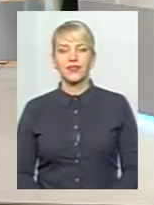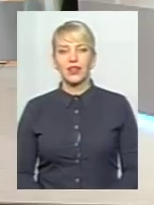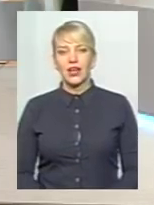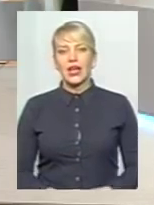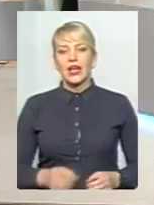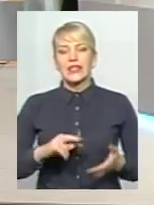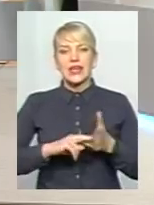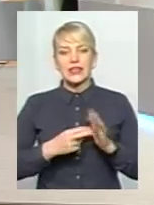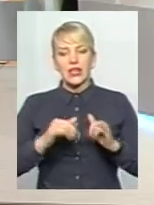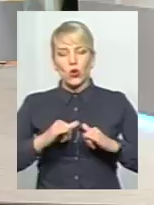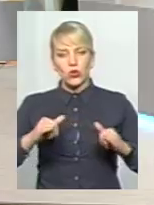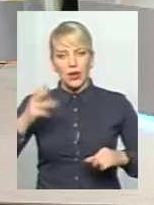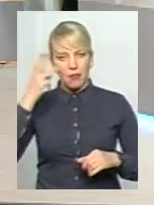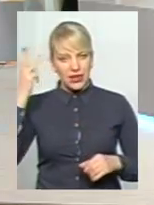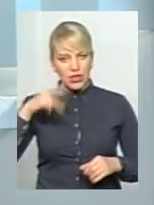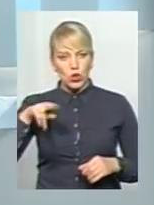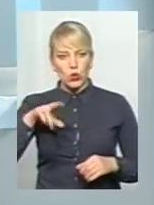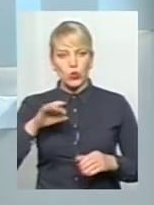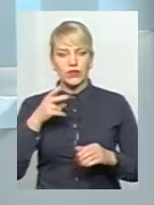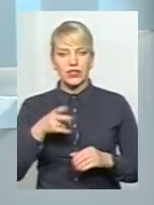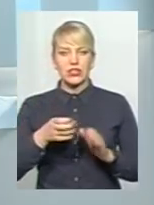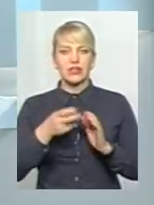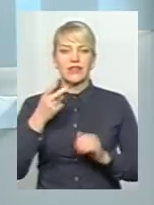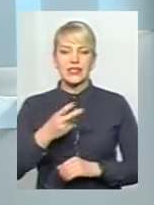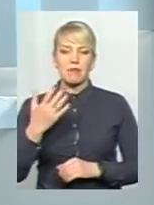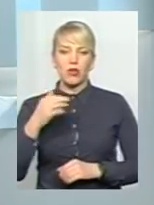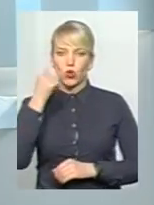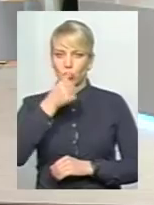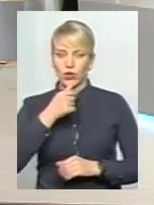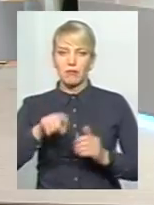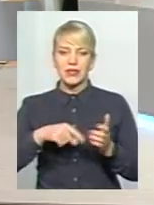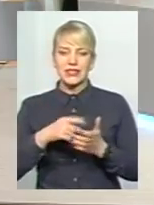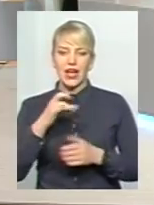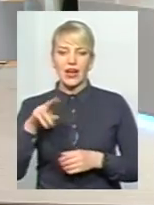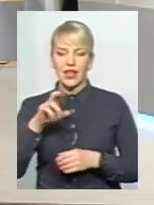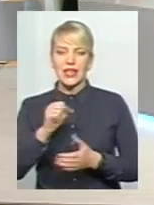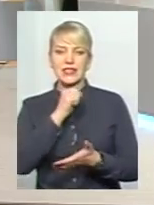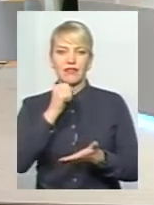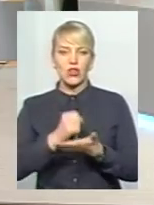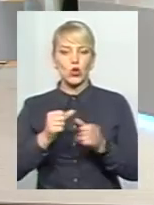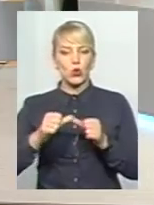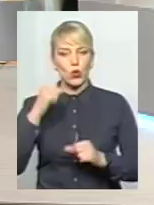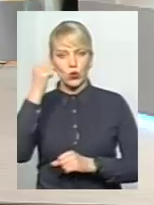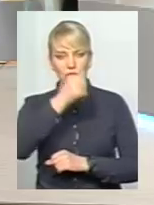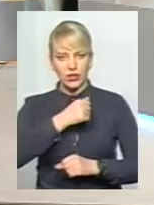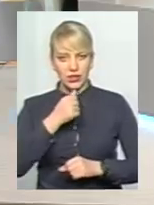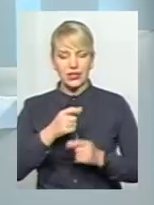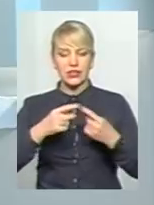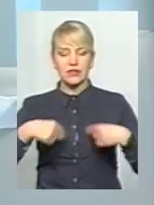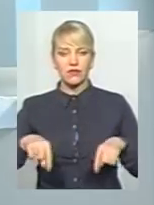стратегію розвитку Хмельницького до 2025 року міська рада затвердила торік. В сферах розвитку визначено